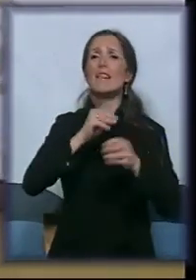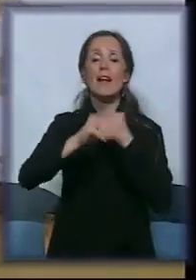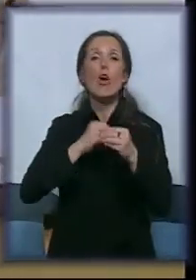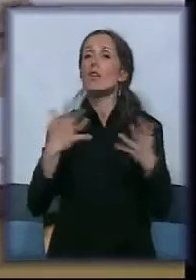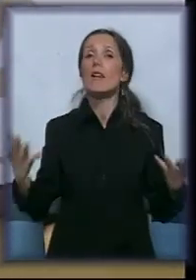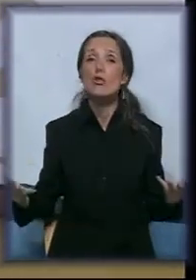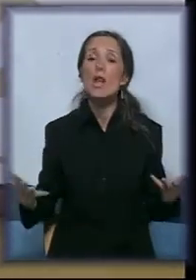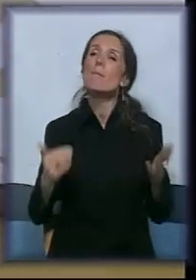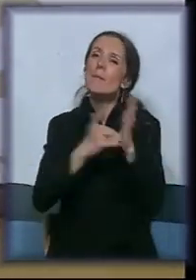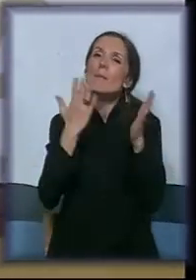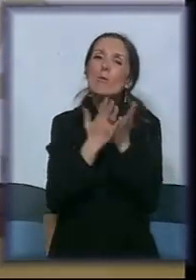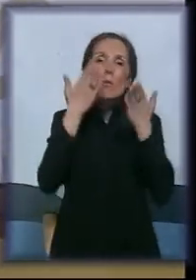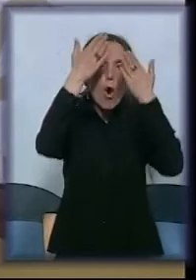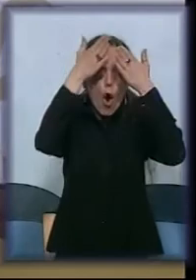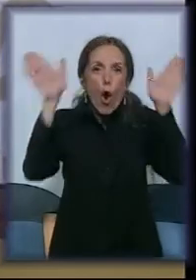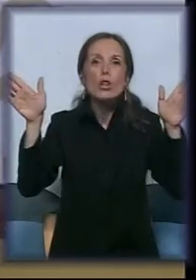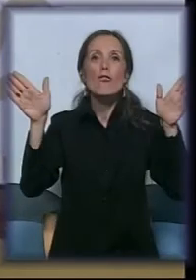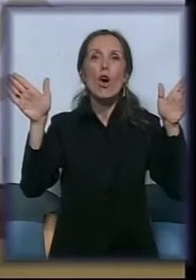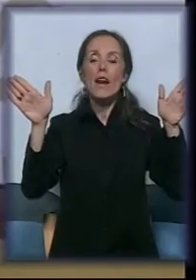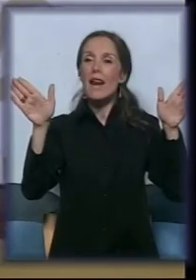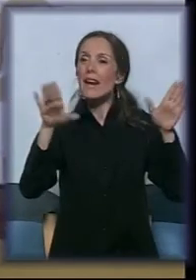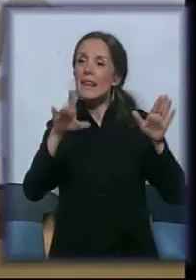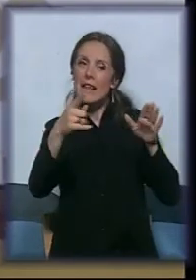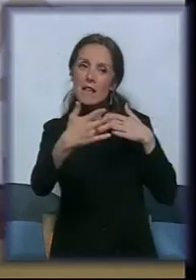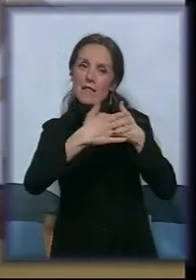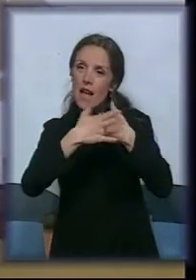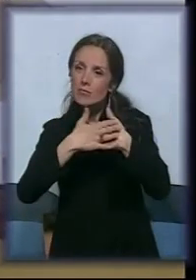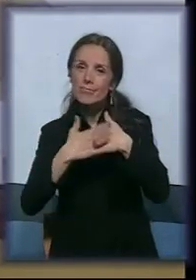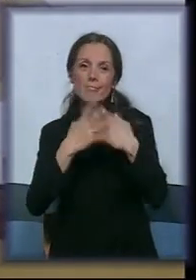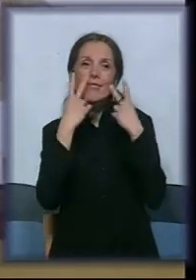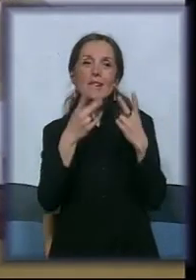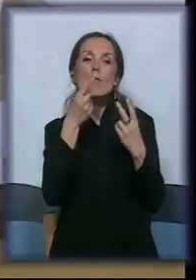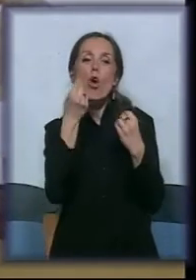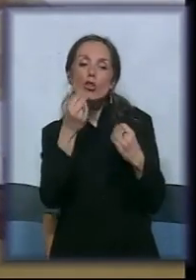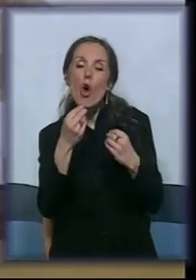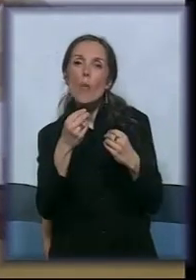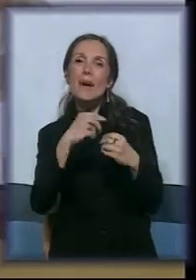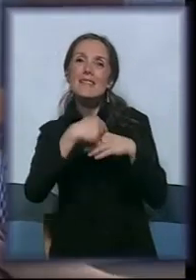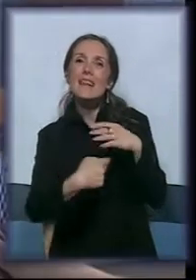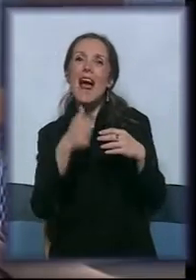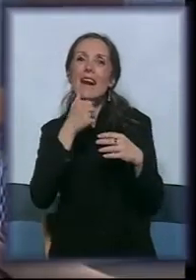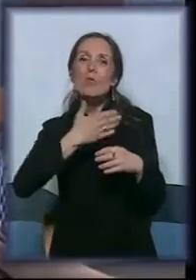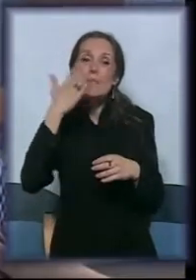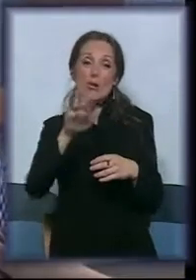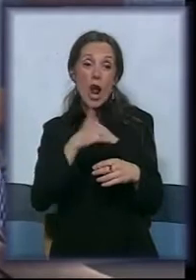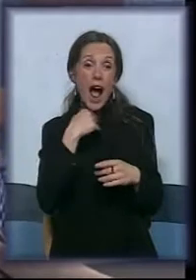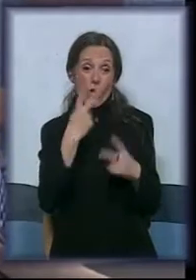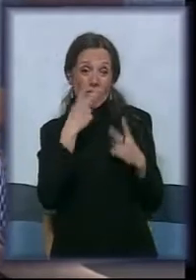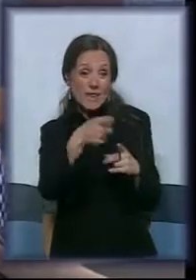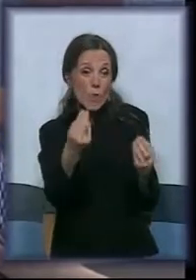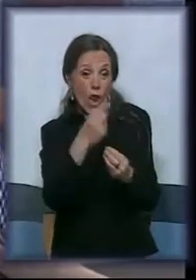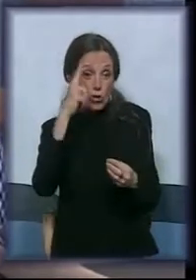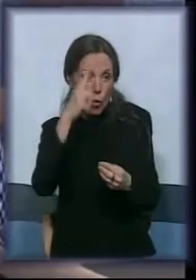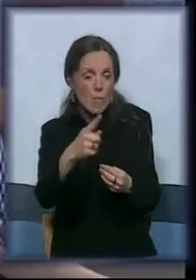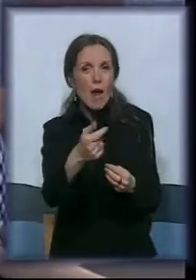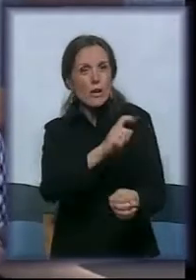otvoreni, da se odnosimo prema dobrim staranama i uspešnosti dece. Pa ako u nečemu nešto umeju, jačajmo te dobre strane,